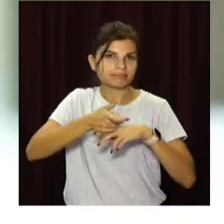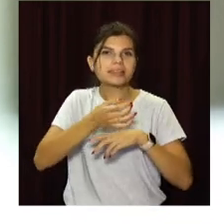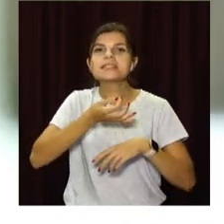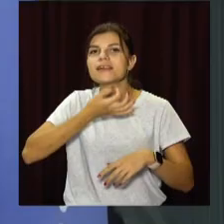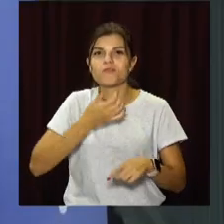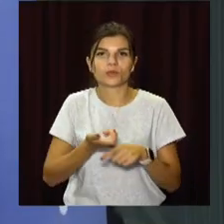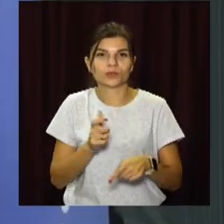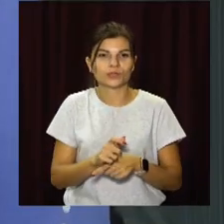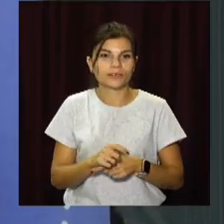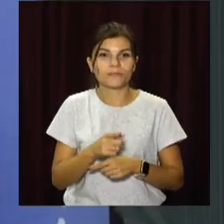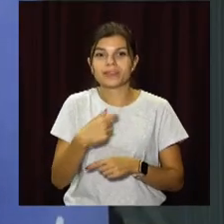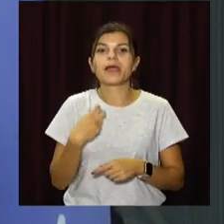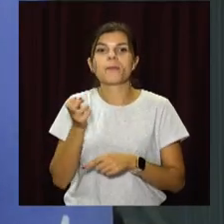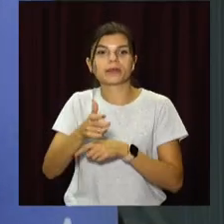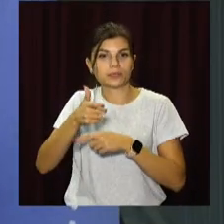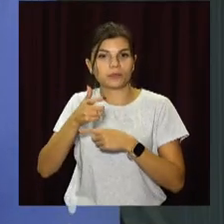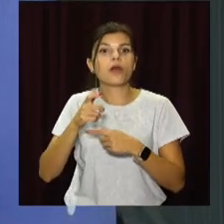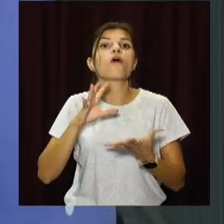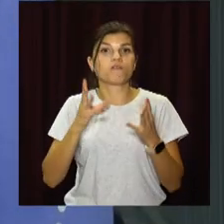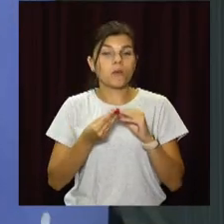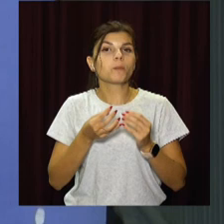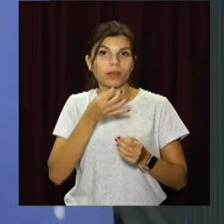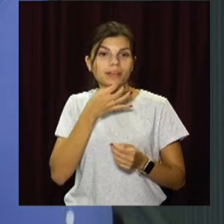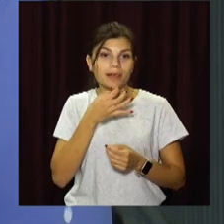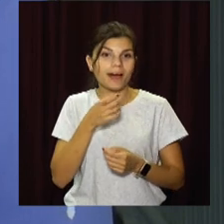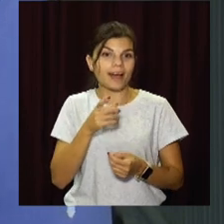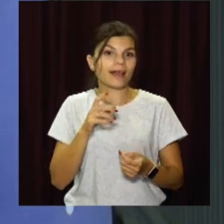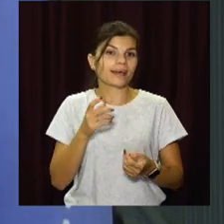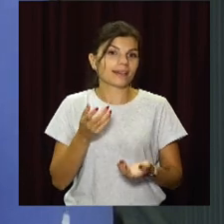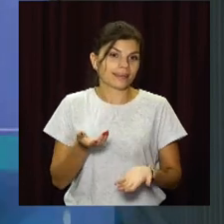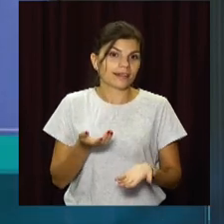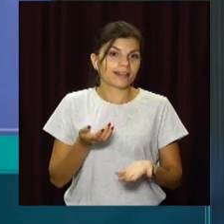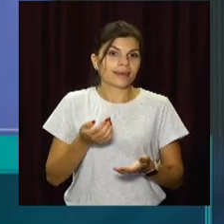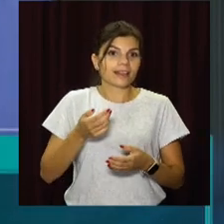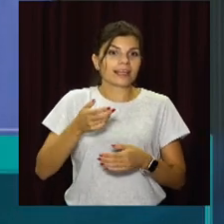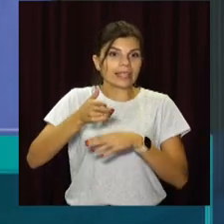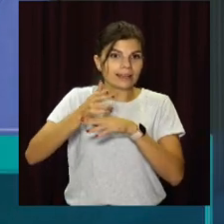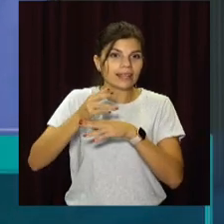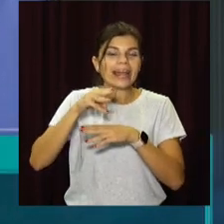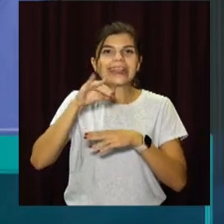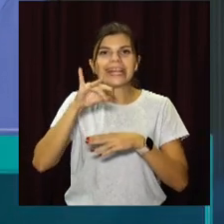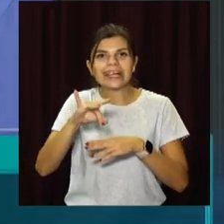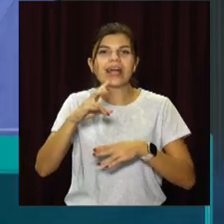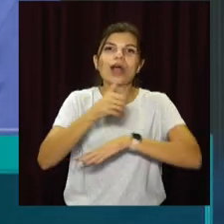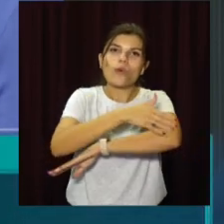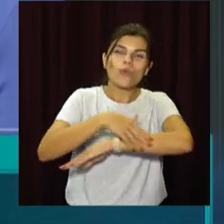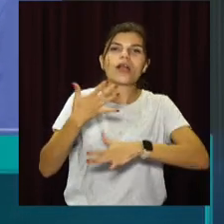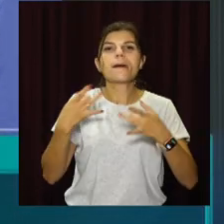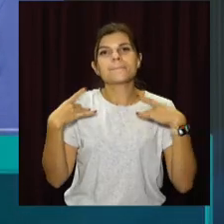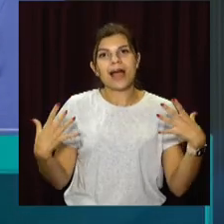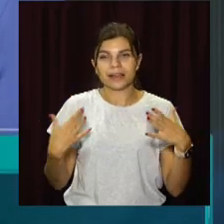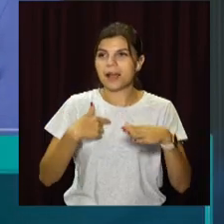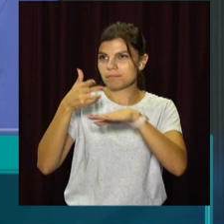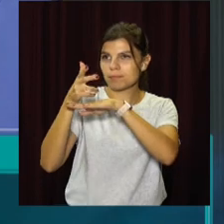каже Дар'я. Пішла на стрільбу і все-таки понравилось. Також, звичайно, їй подобається стріляти в звичайних тірах на вулиці, там, де, коли праздники.